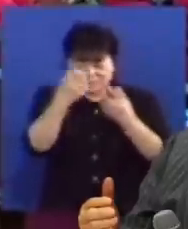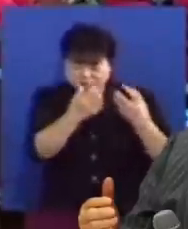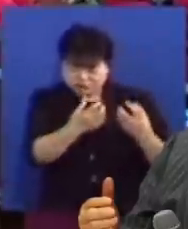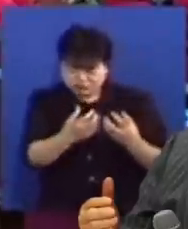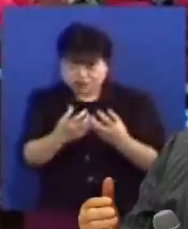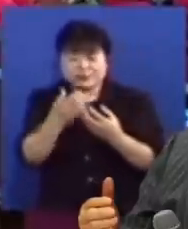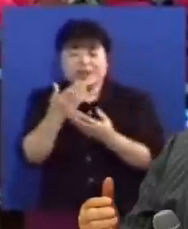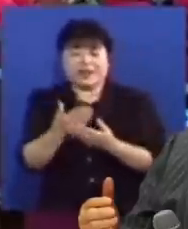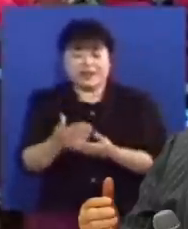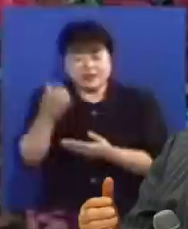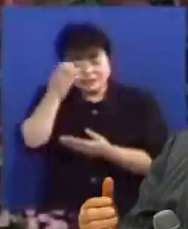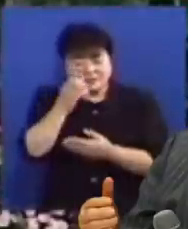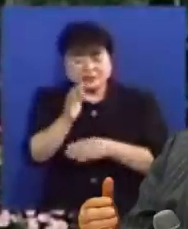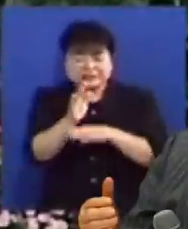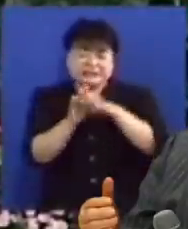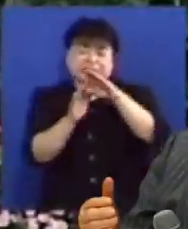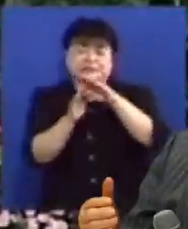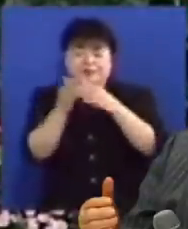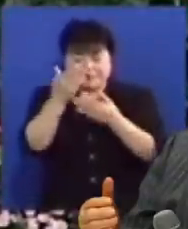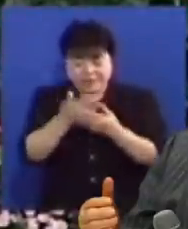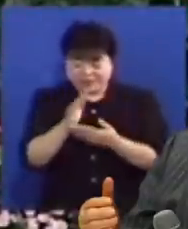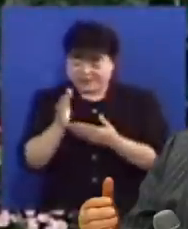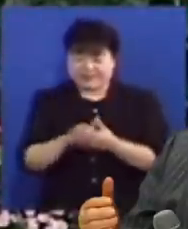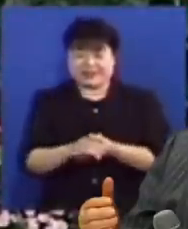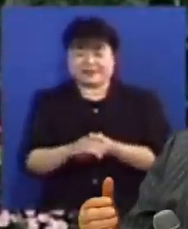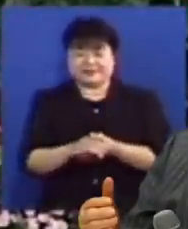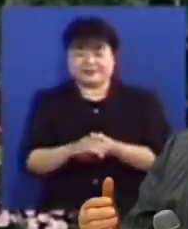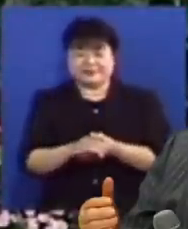체험 혹은 성령 침례의 체험이라고 말하는 것입니다